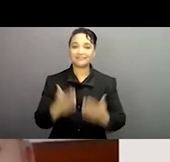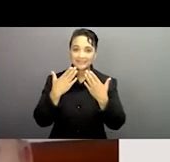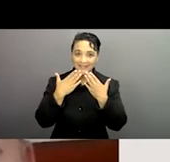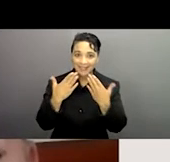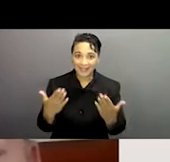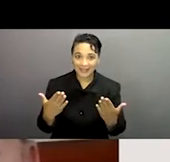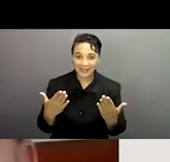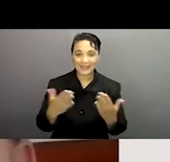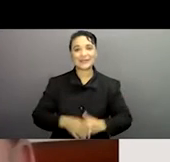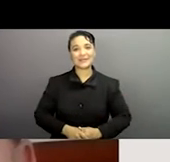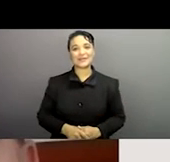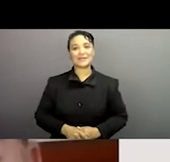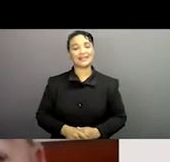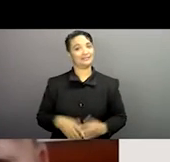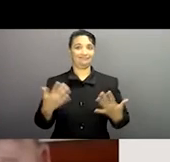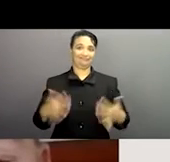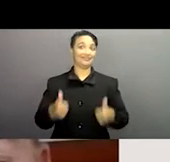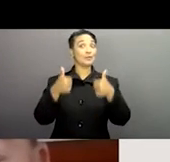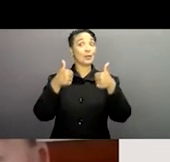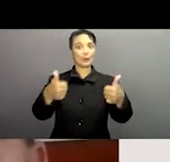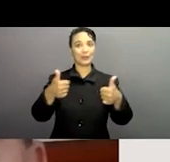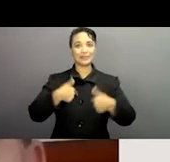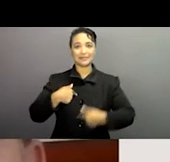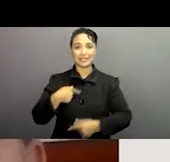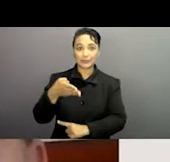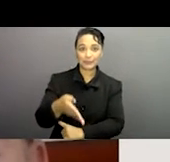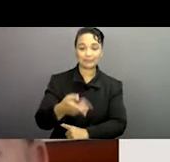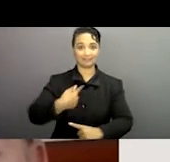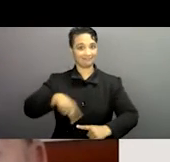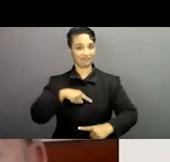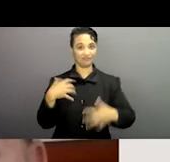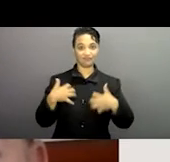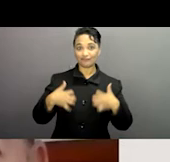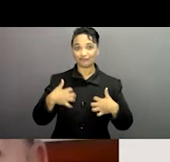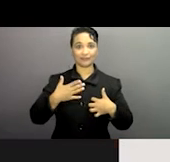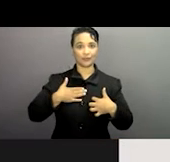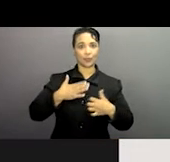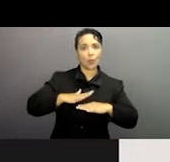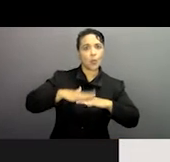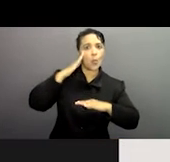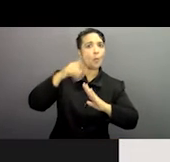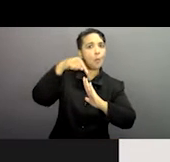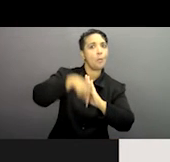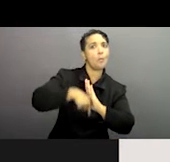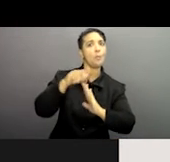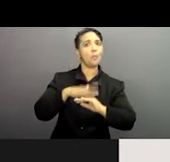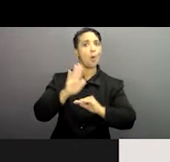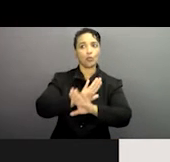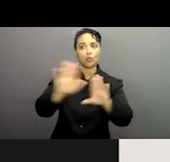Merci beaucoup. C'est vraiment super d'être parmi vous. On est très excités à l'idée d'apprendre plus